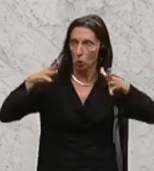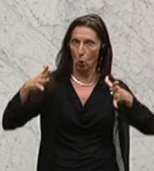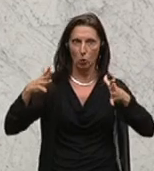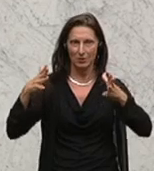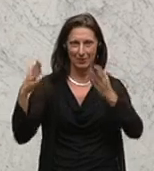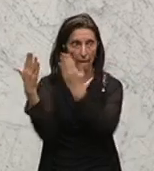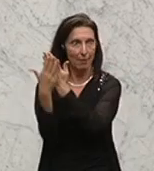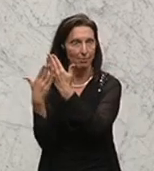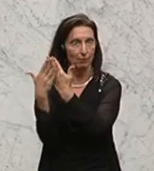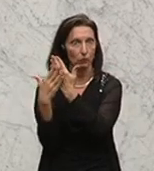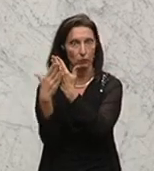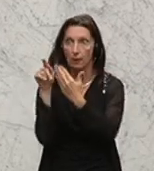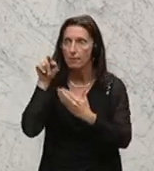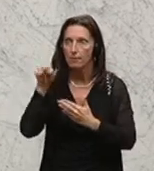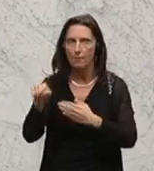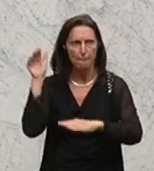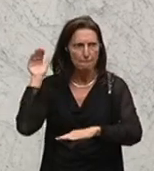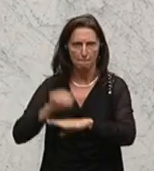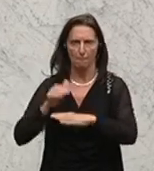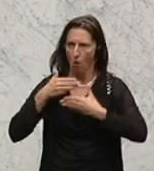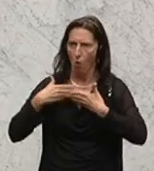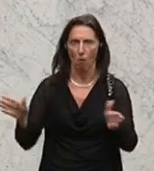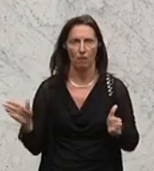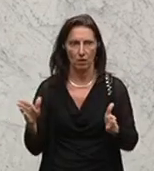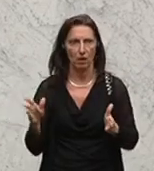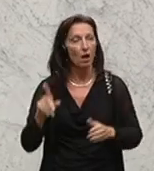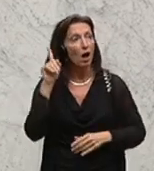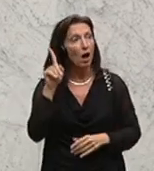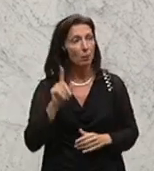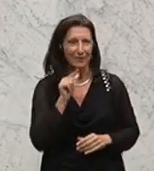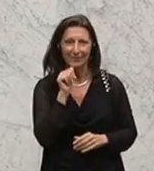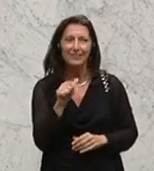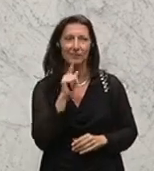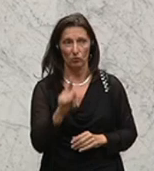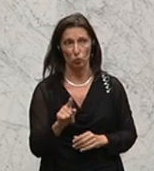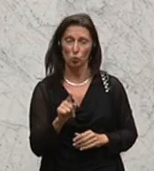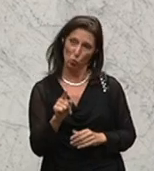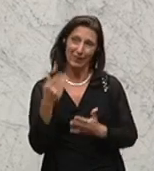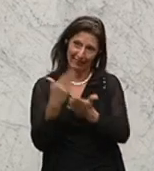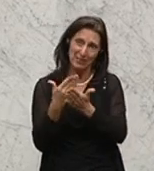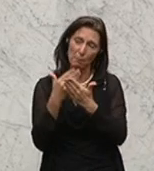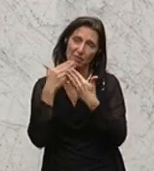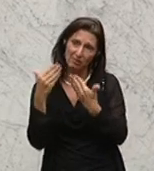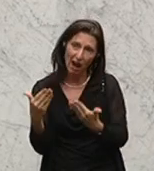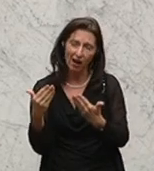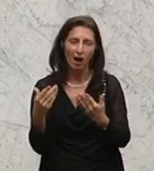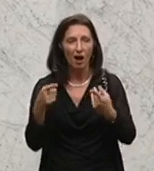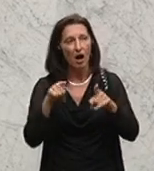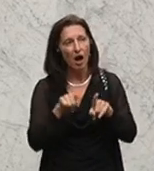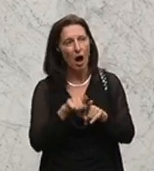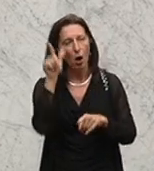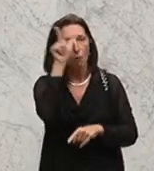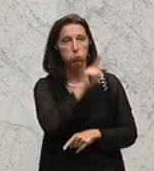aufzudecken. Ich darf mich aber nicht nur für das bedanken, sondern darf mich vor allem bei den